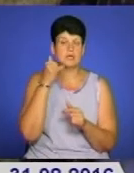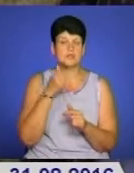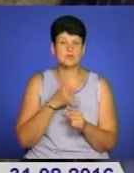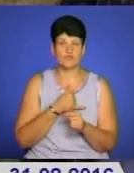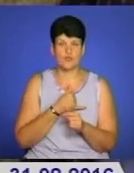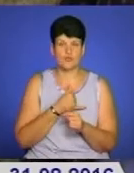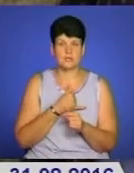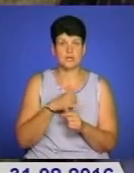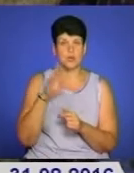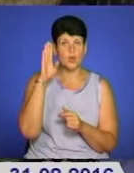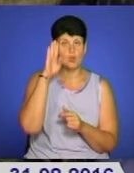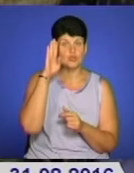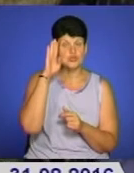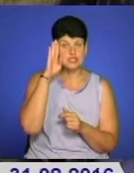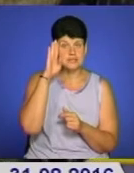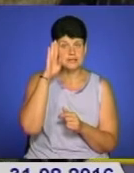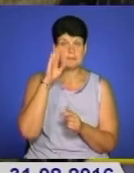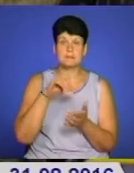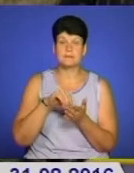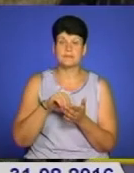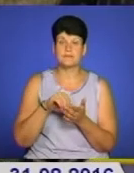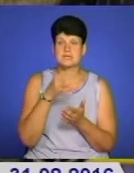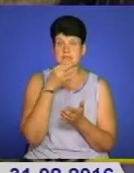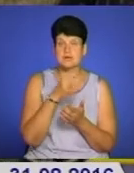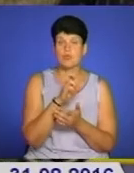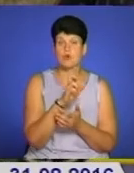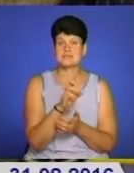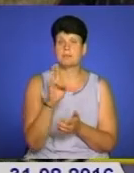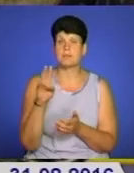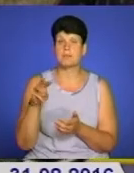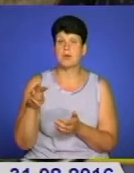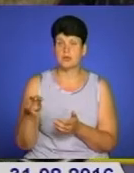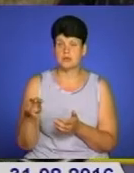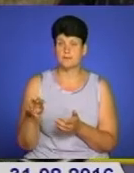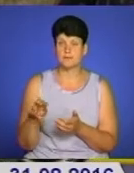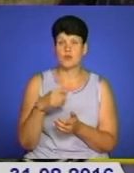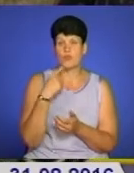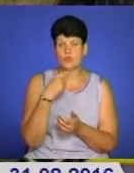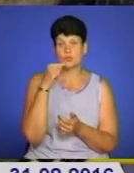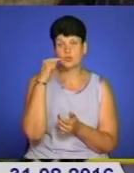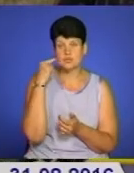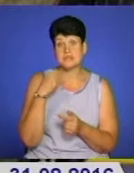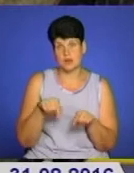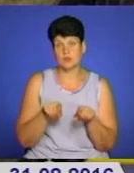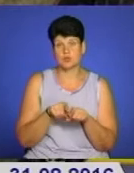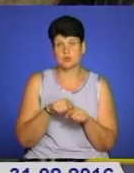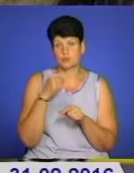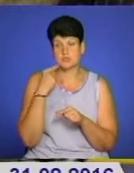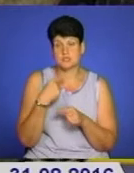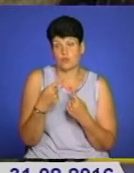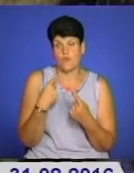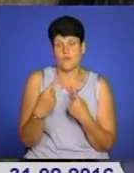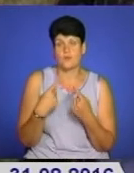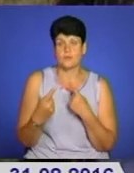Дзвонить, якийсь мушчина дзвонив, представився Борис Ніколайович. Дзвонив по-русски, говорю, я з ним теж по-русски. І кажу,